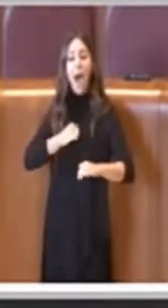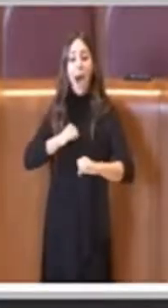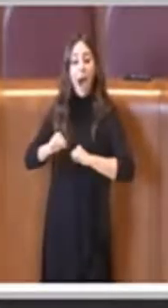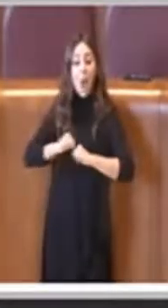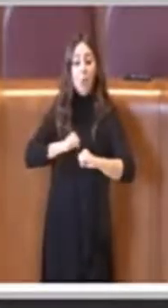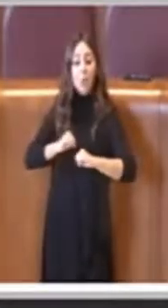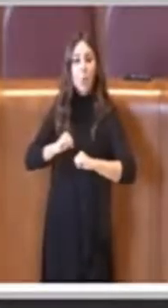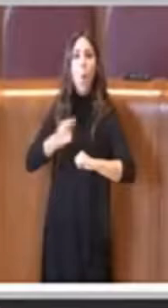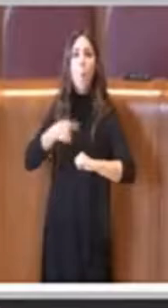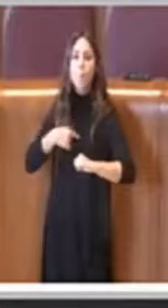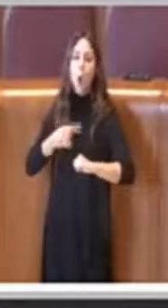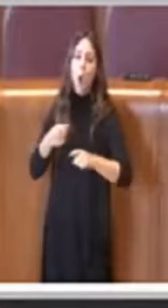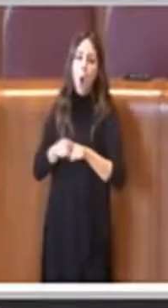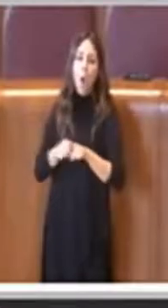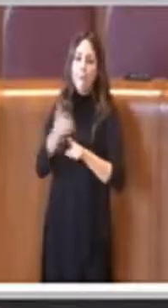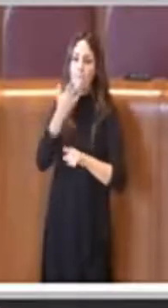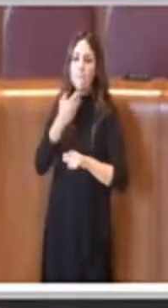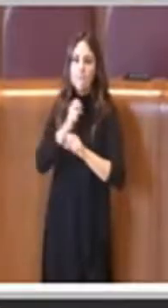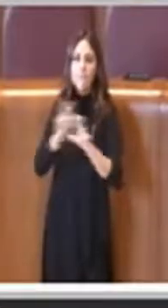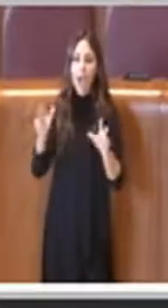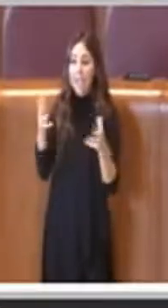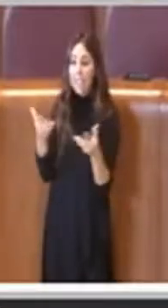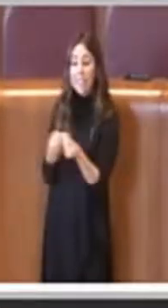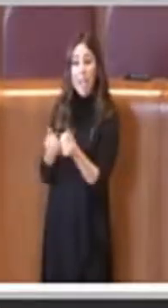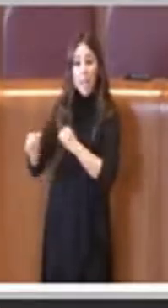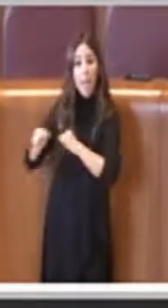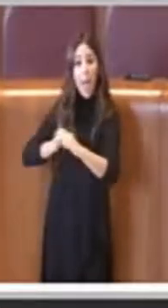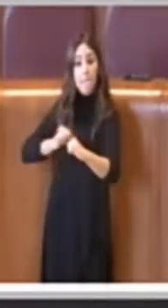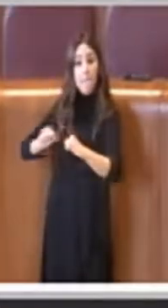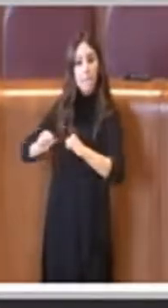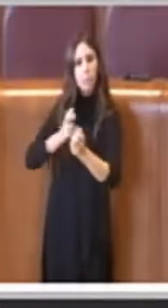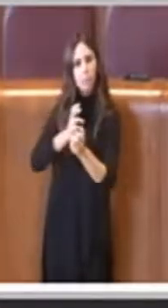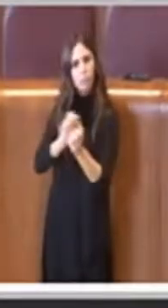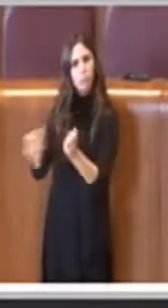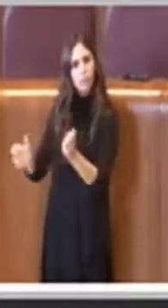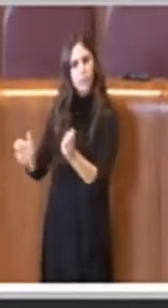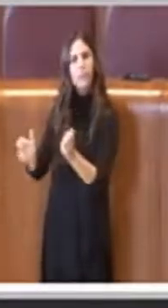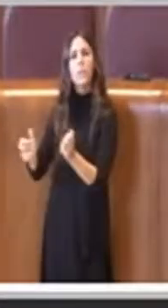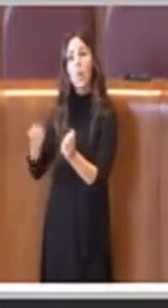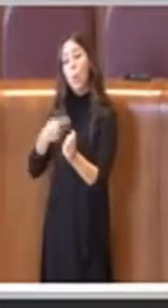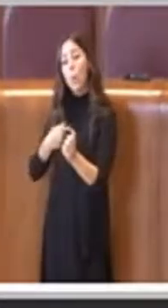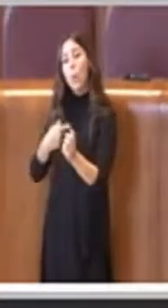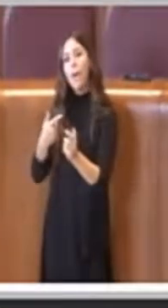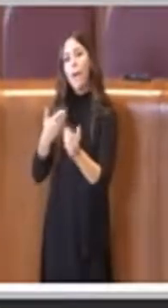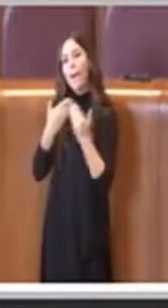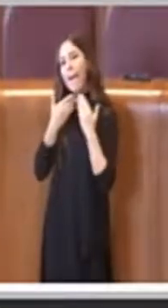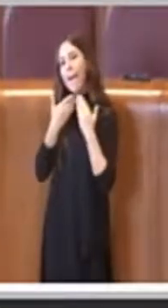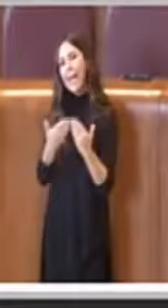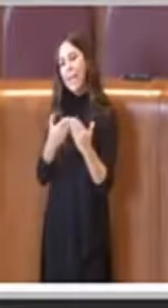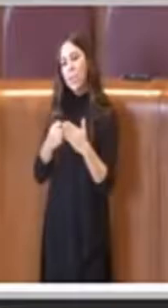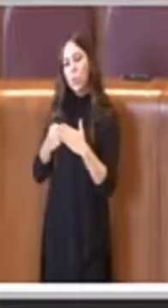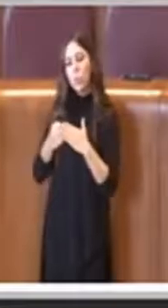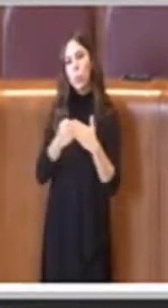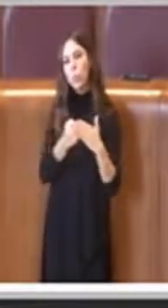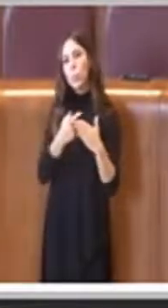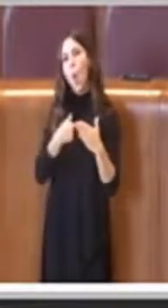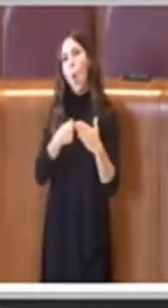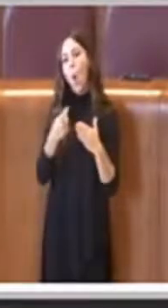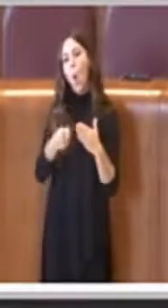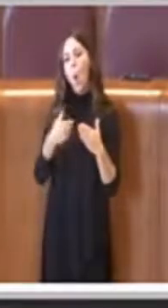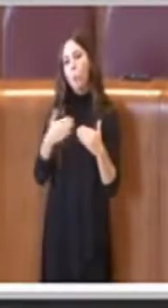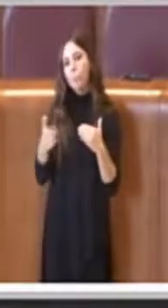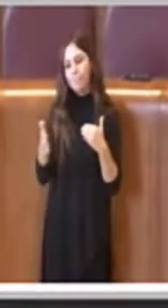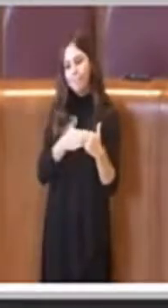farsi portavoce con le associazioni, con appunto questa istanza di vicinanza proprio per